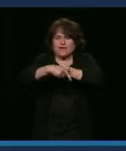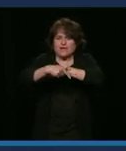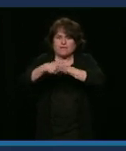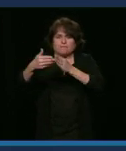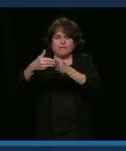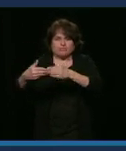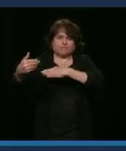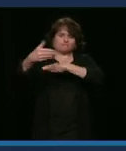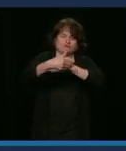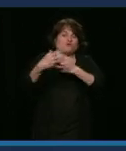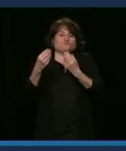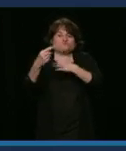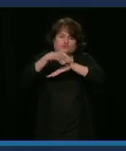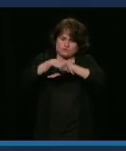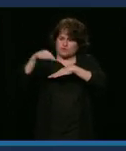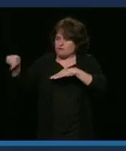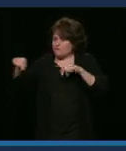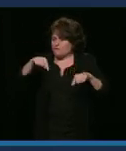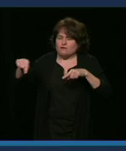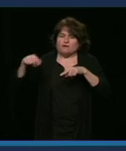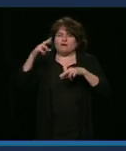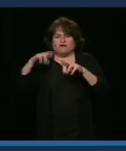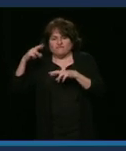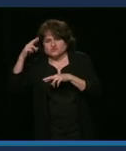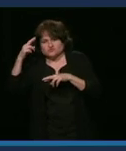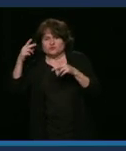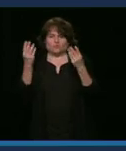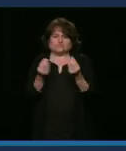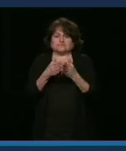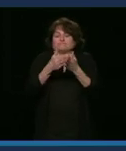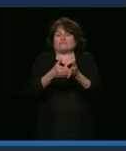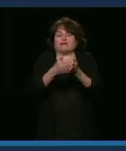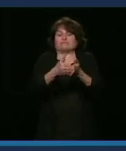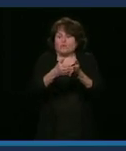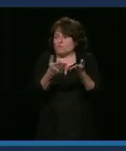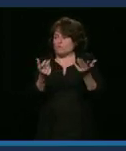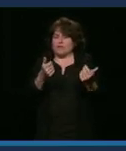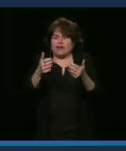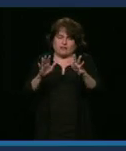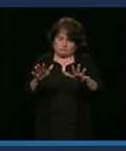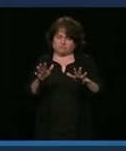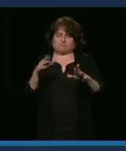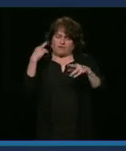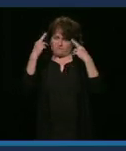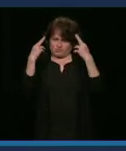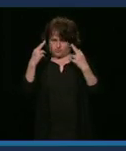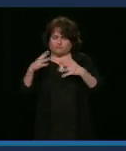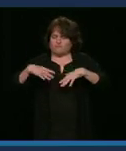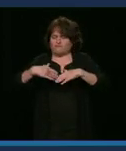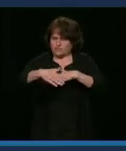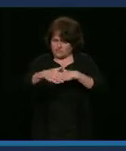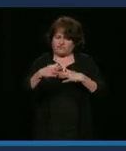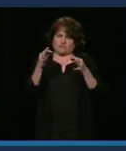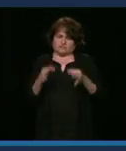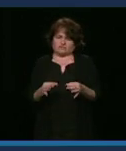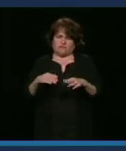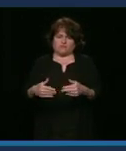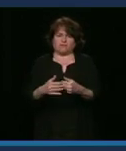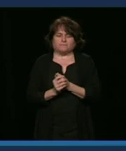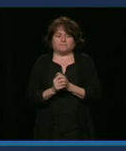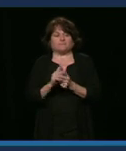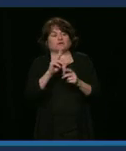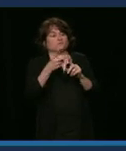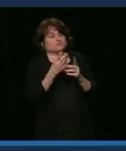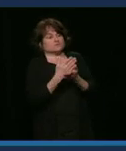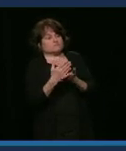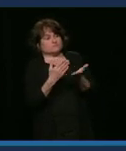que c'est névralgique pour le secteur. On va prendre les bonnes décisions le moment. Deuxième complémentaire. Mme la Présidente, les gens de Rivière-du-Loup qui sont là